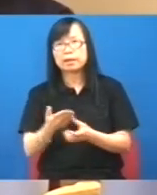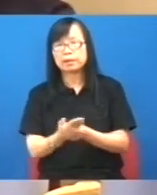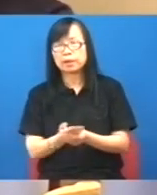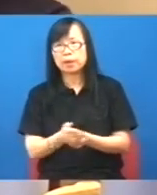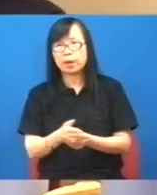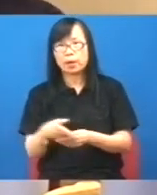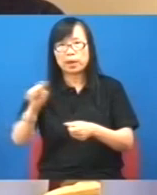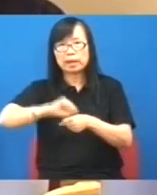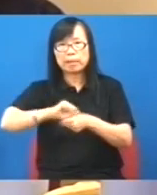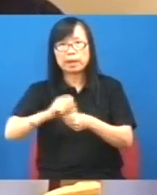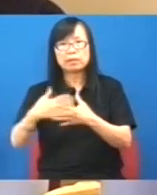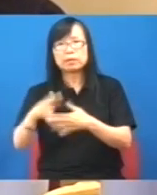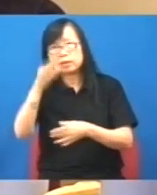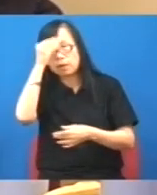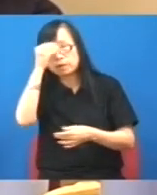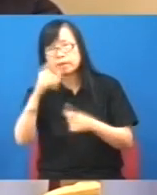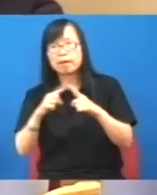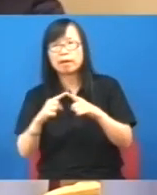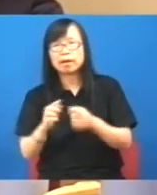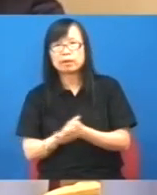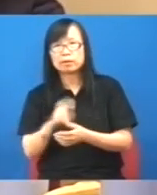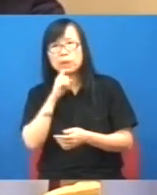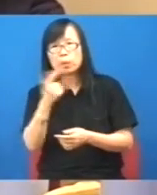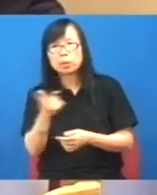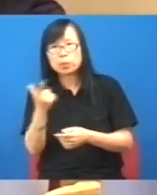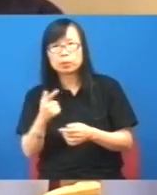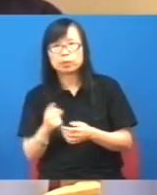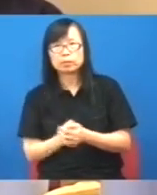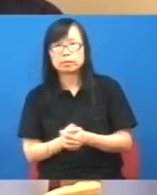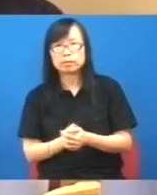又加上學者學者都有很多種的長毛